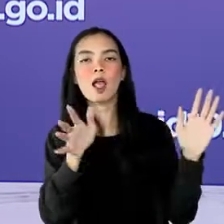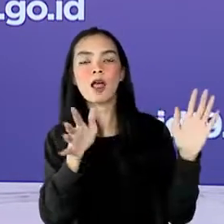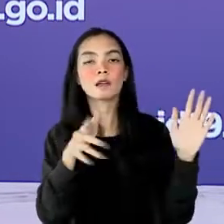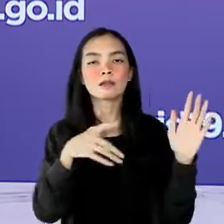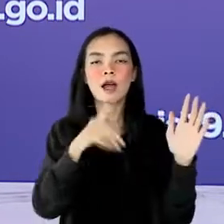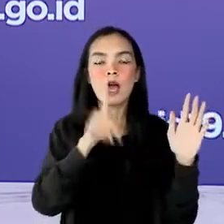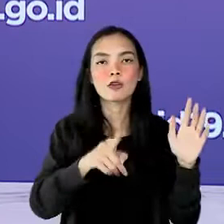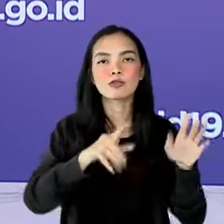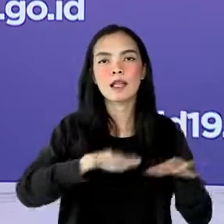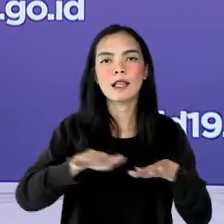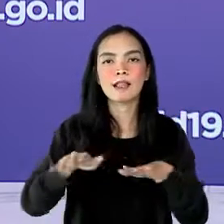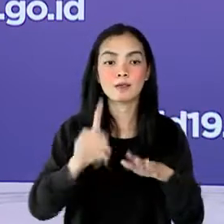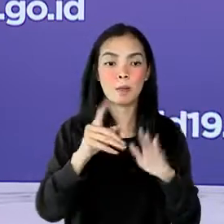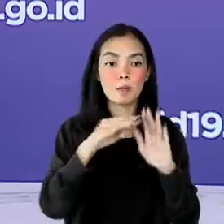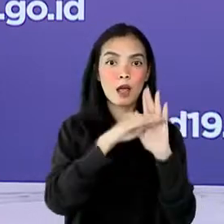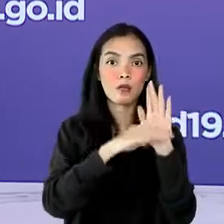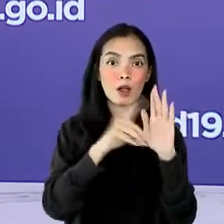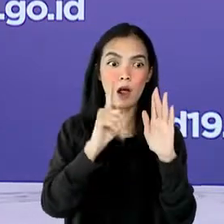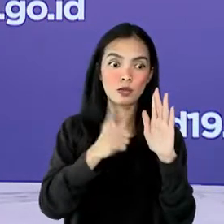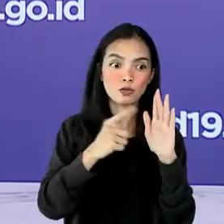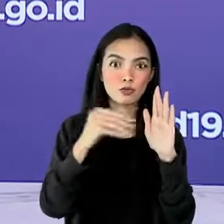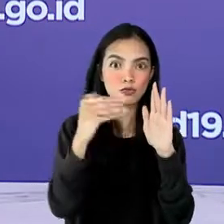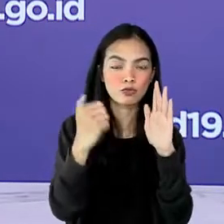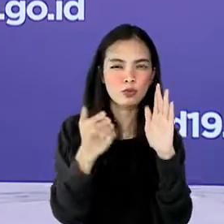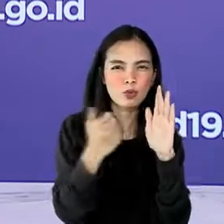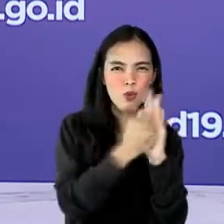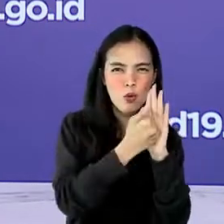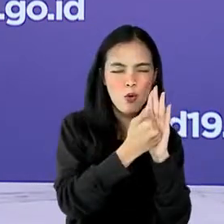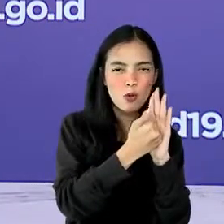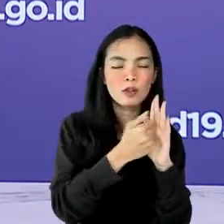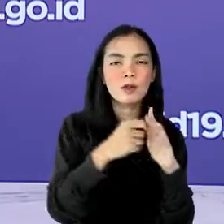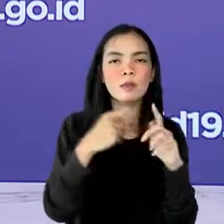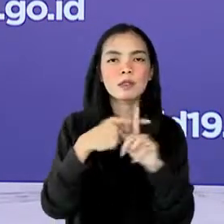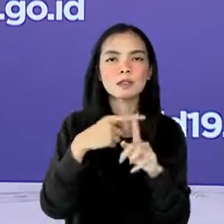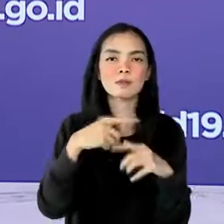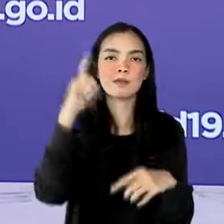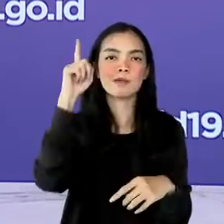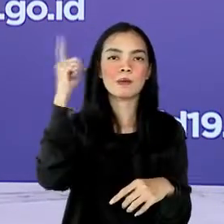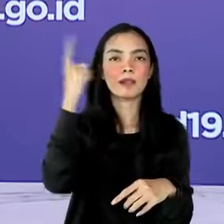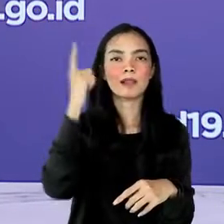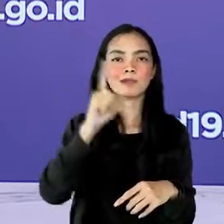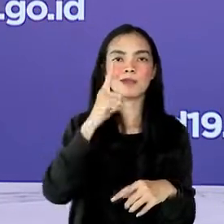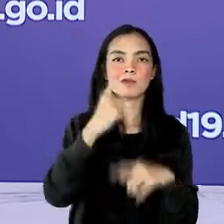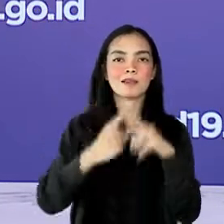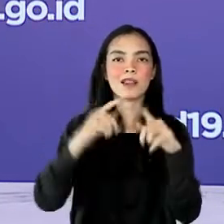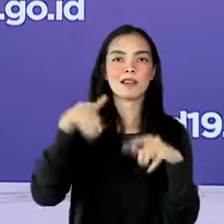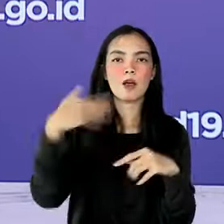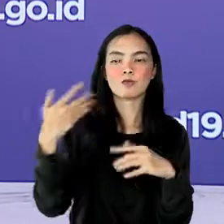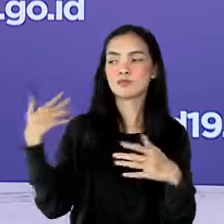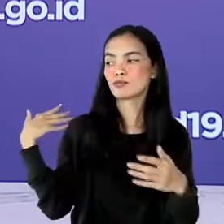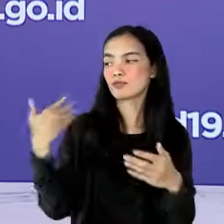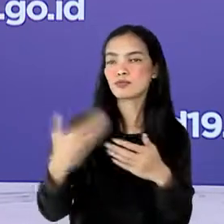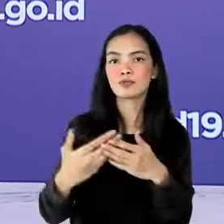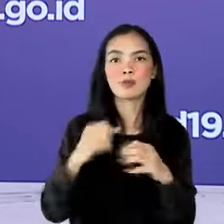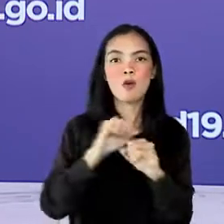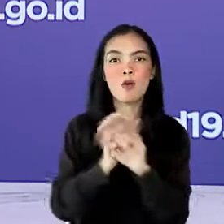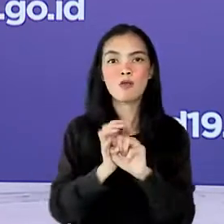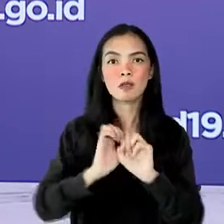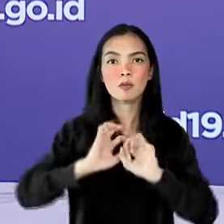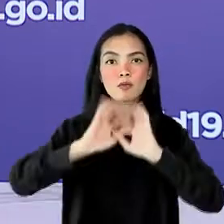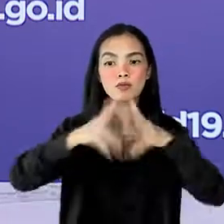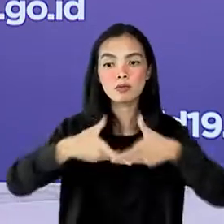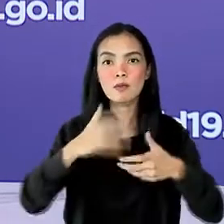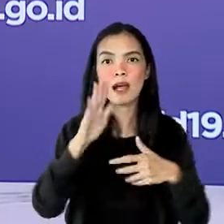relaksasi atau langkah gas rem yang diambil pemerintah selama satu setengah tahun pandemi ini, ternyata